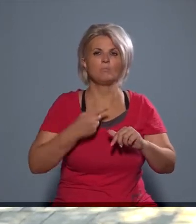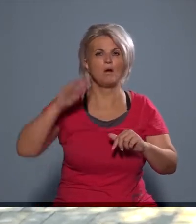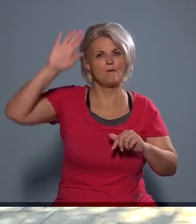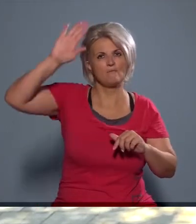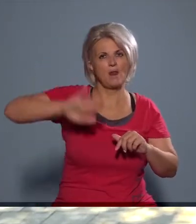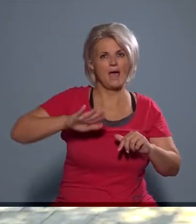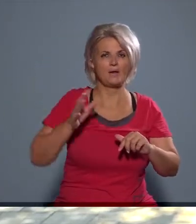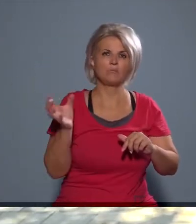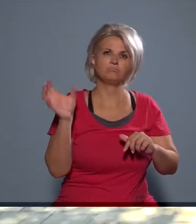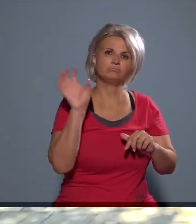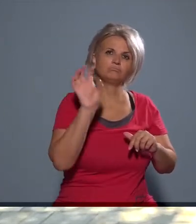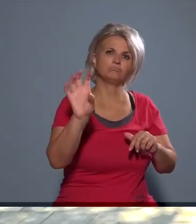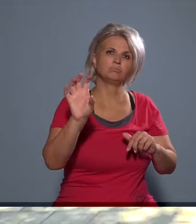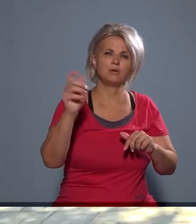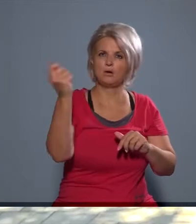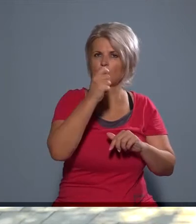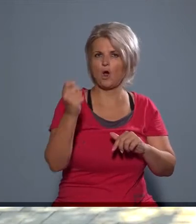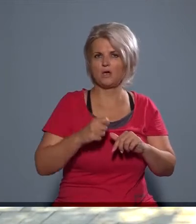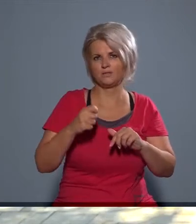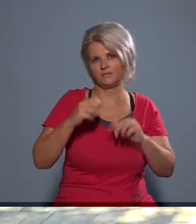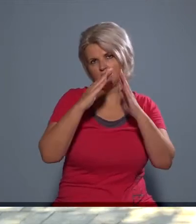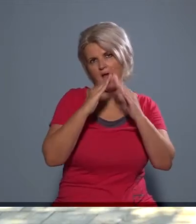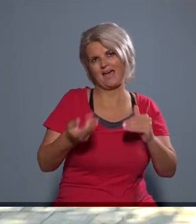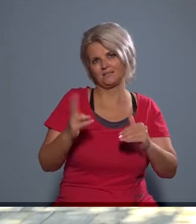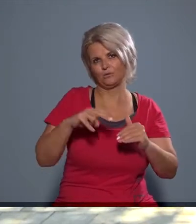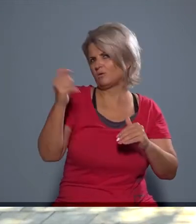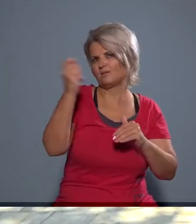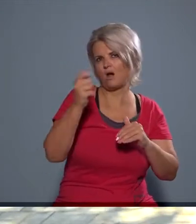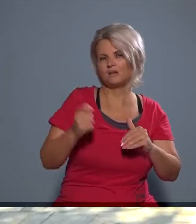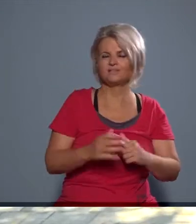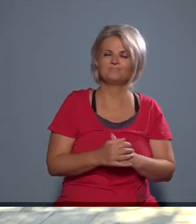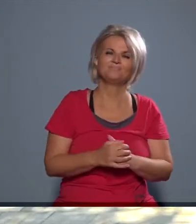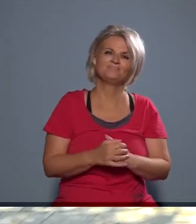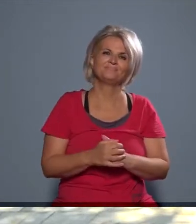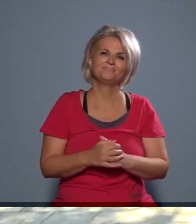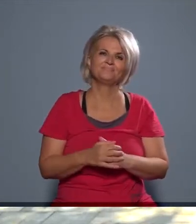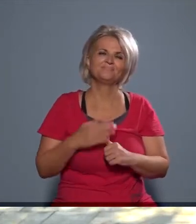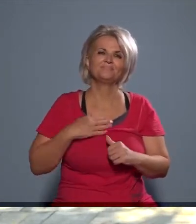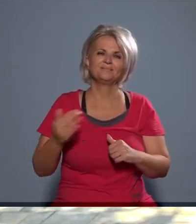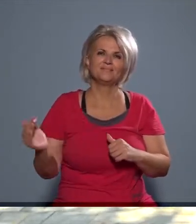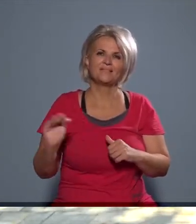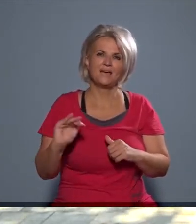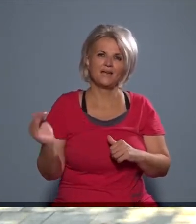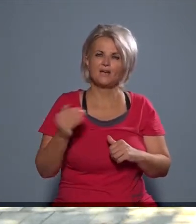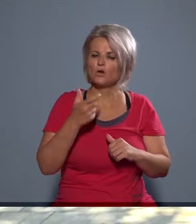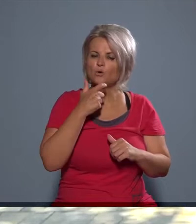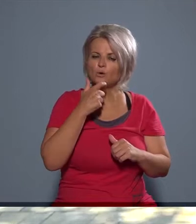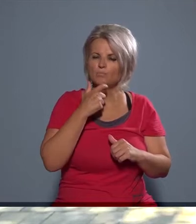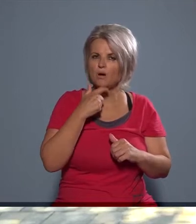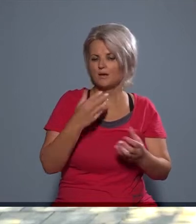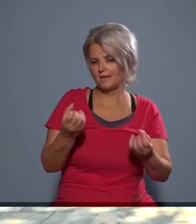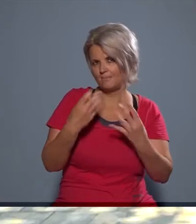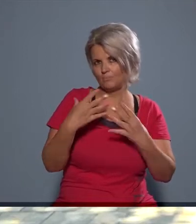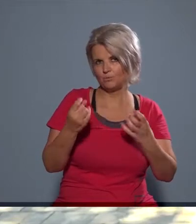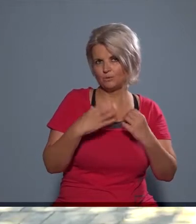falára, hogy egy épületről készítsek rajzót, tehát hogy igazából már kiskoromban értek ilyen impúzusok, ami